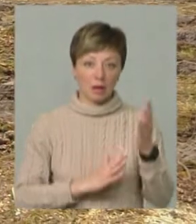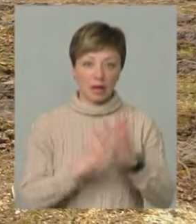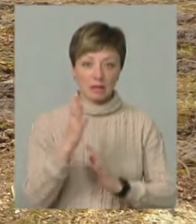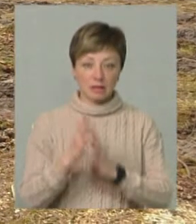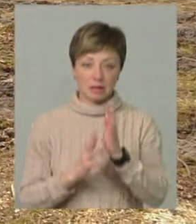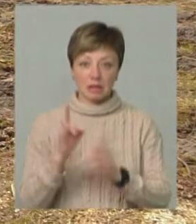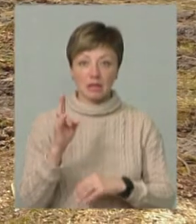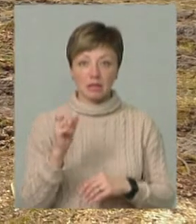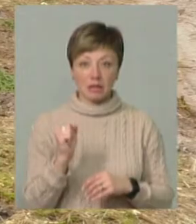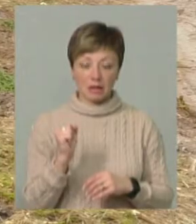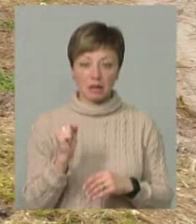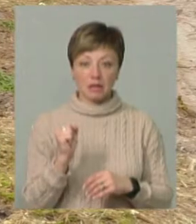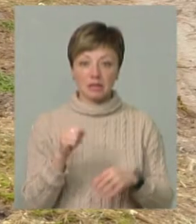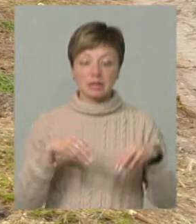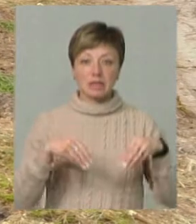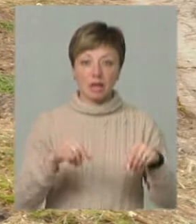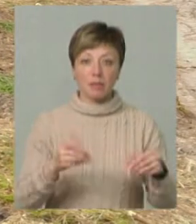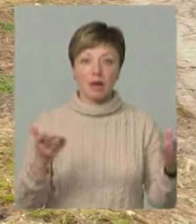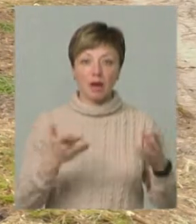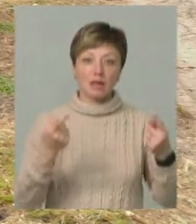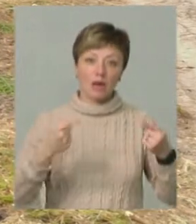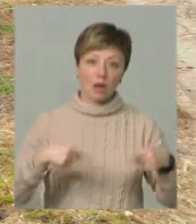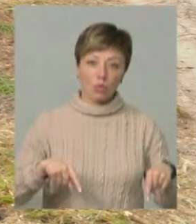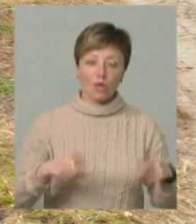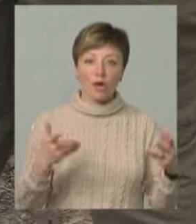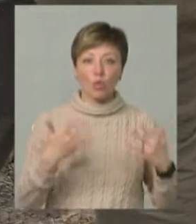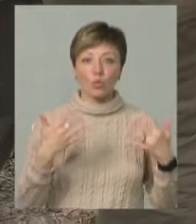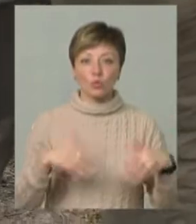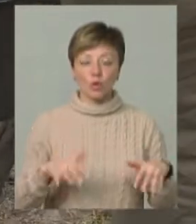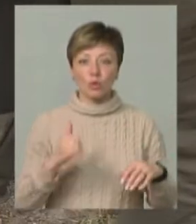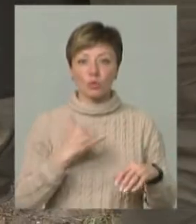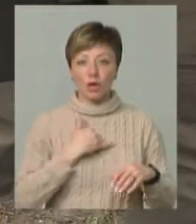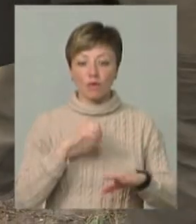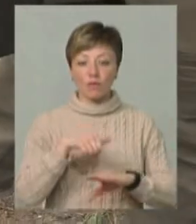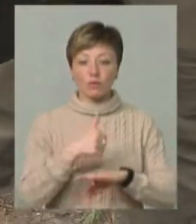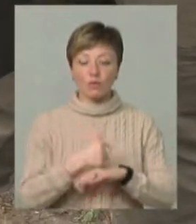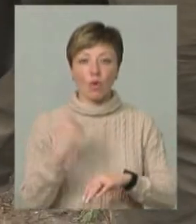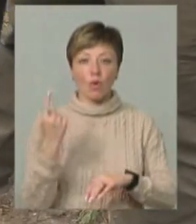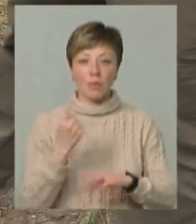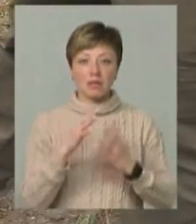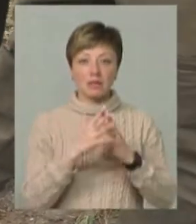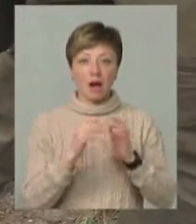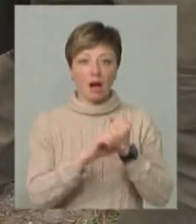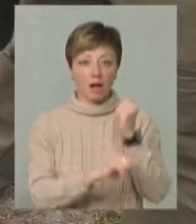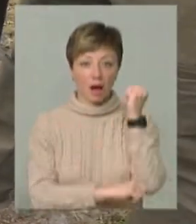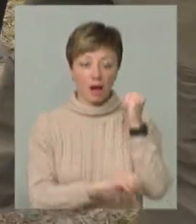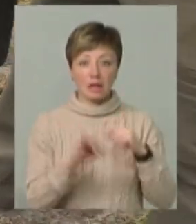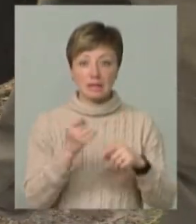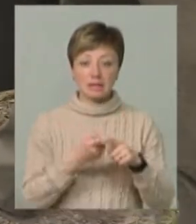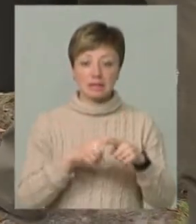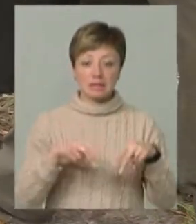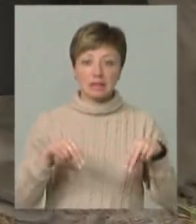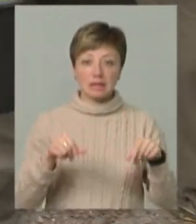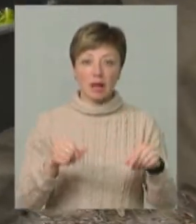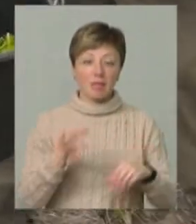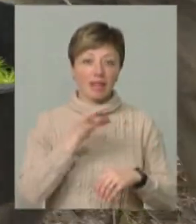землях, які деградовані, які вже, в нас в основному область аграрна, а ці землі,